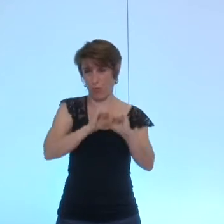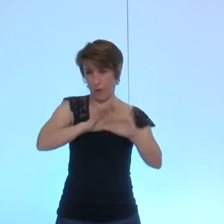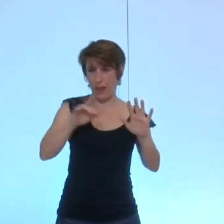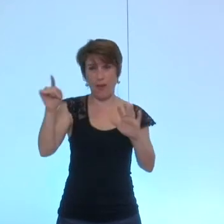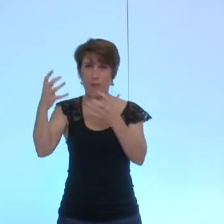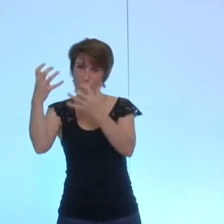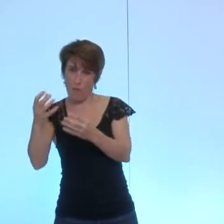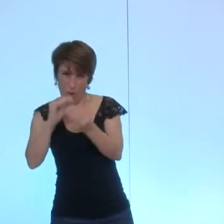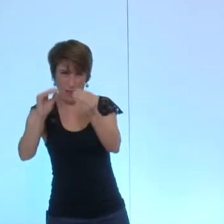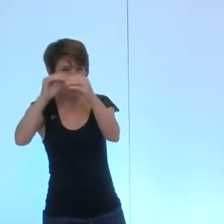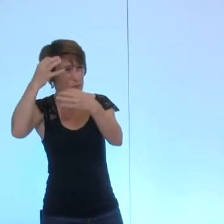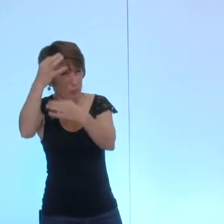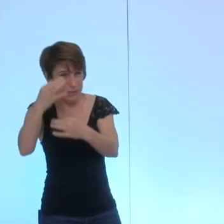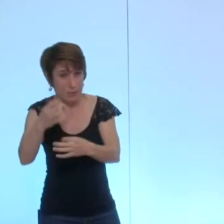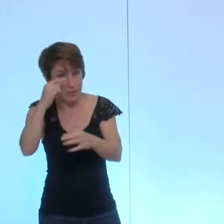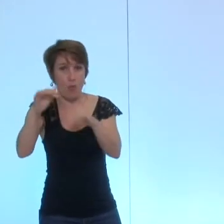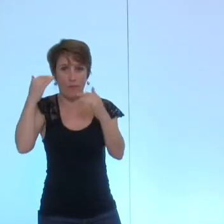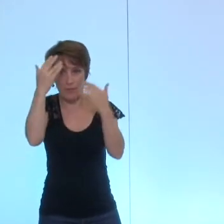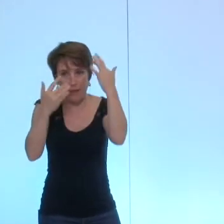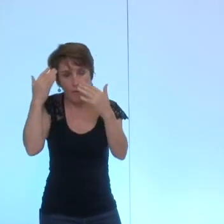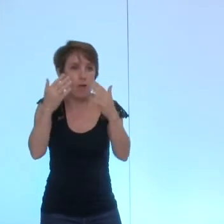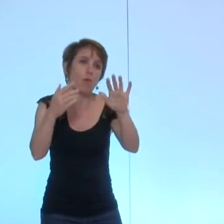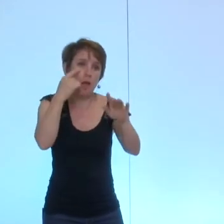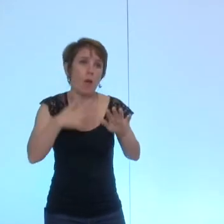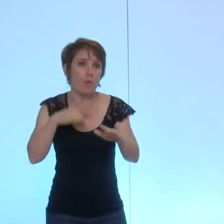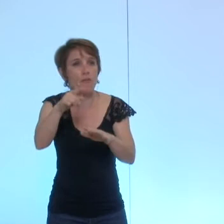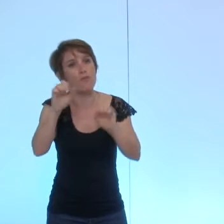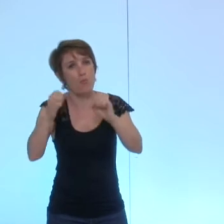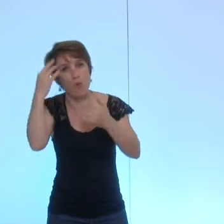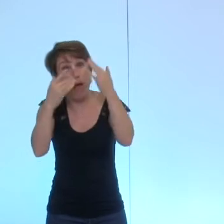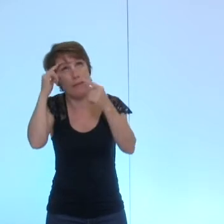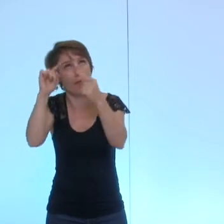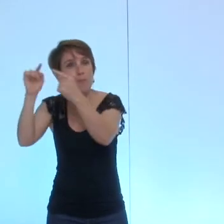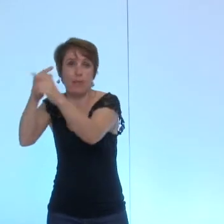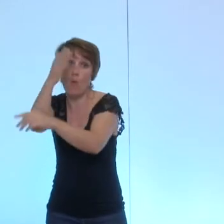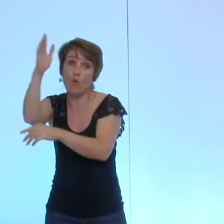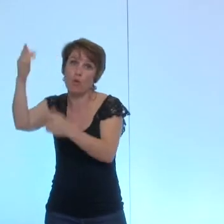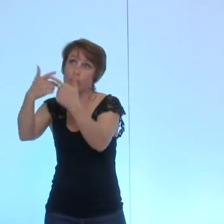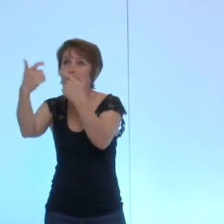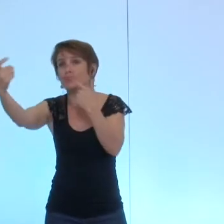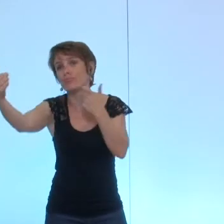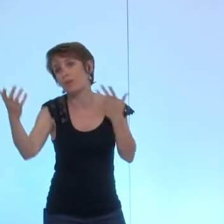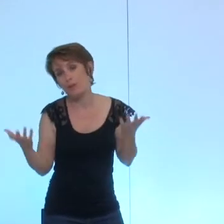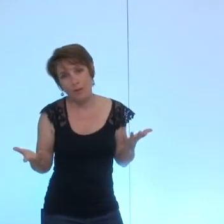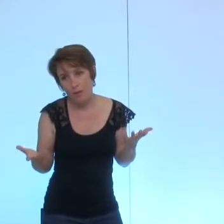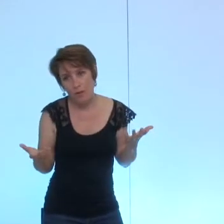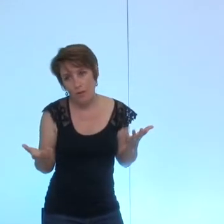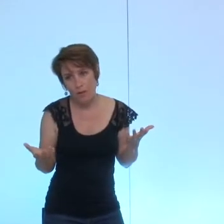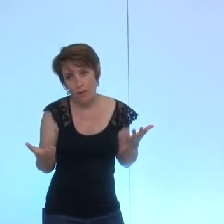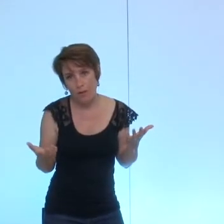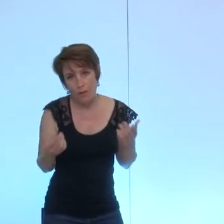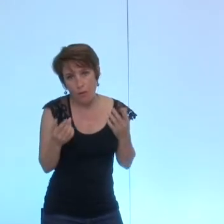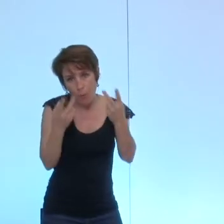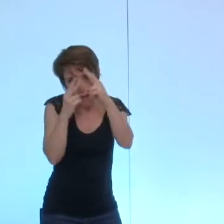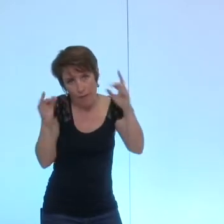susciter votre inquiétude mais j'imagine que votre inquiétude doit pouvoir se mobiliser sur bien d'autres choses une fois que cet amendement en dehors de cet